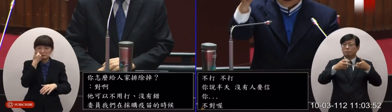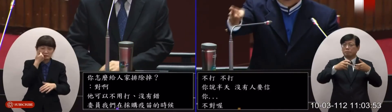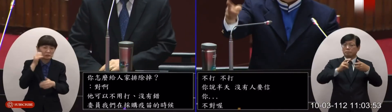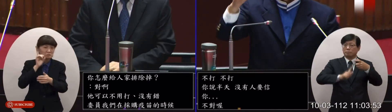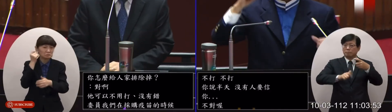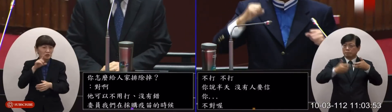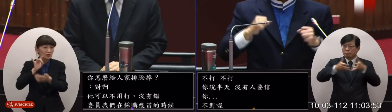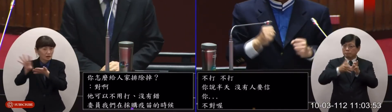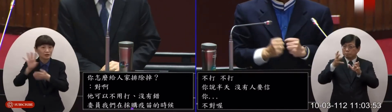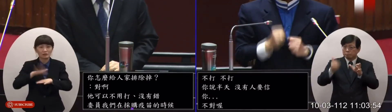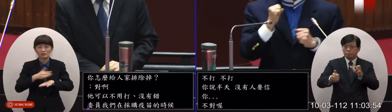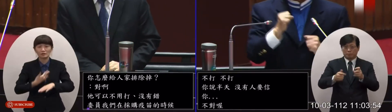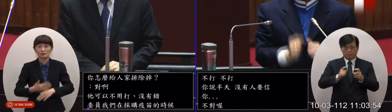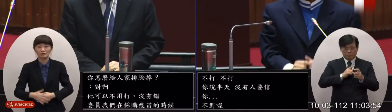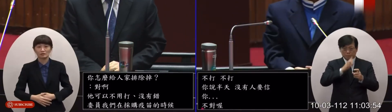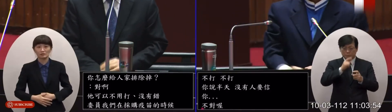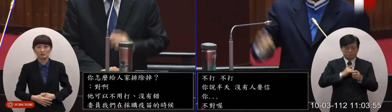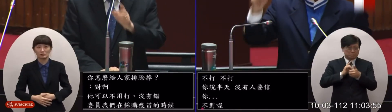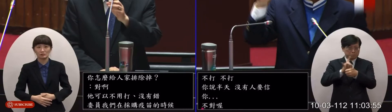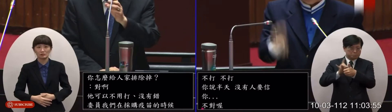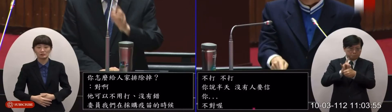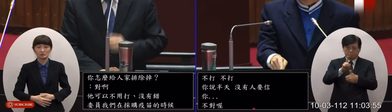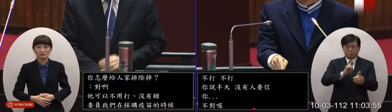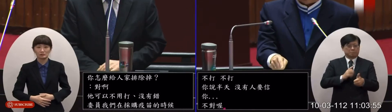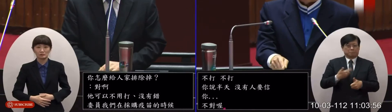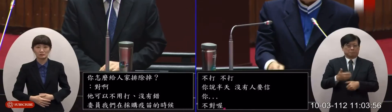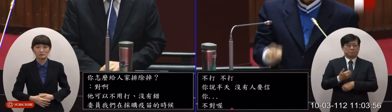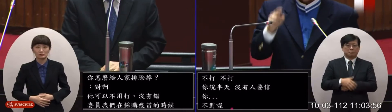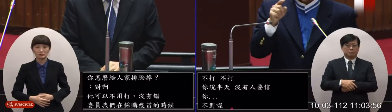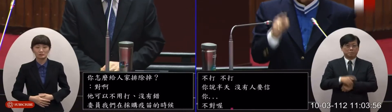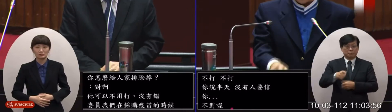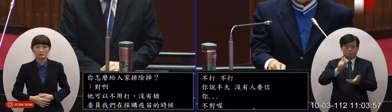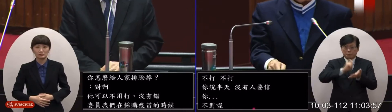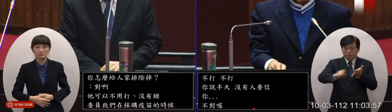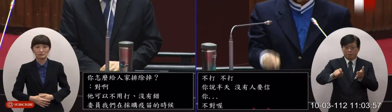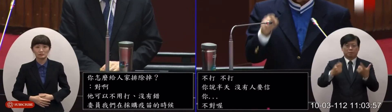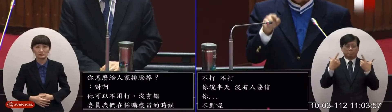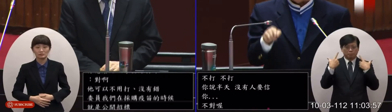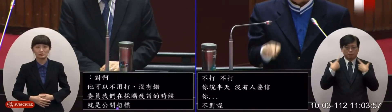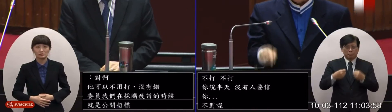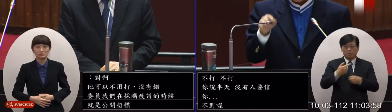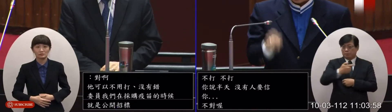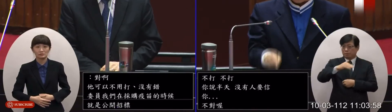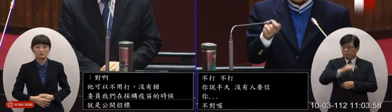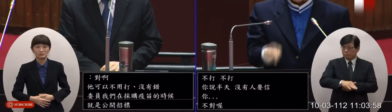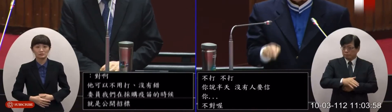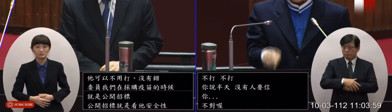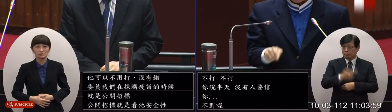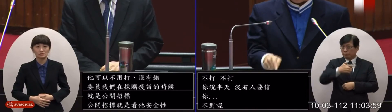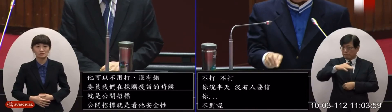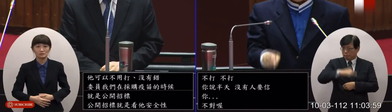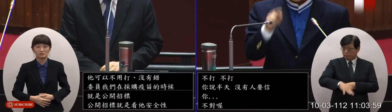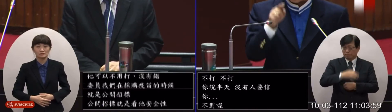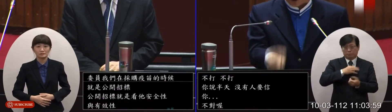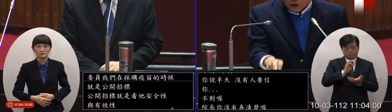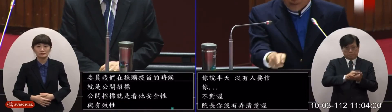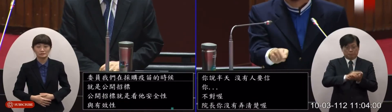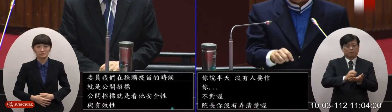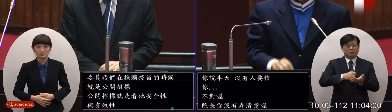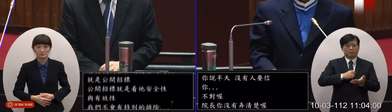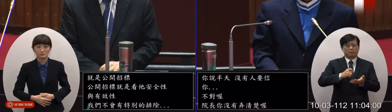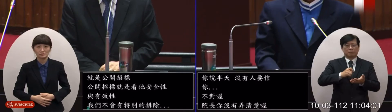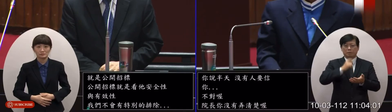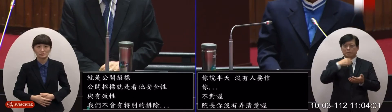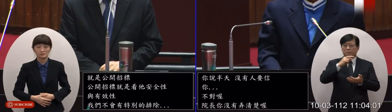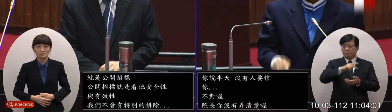在後面搞怪你不知道這個標從原來的最低最低價標改成優利